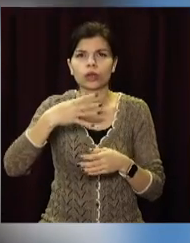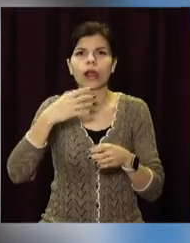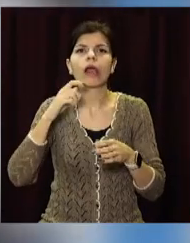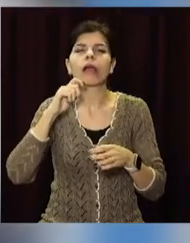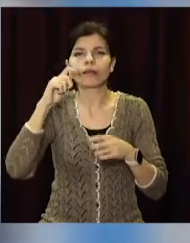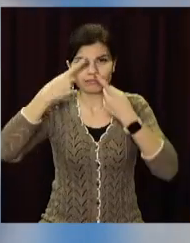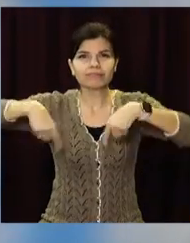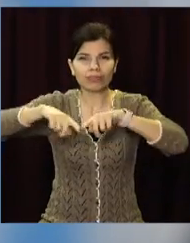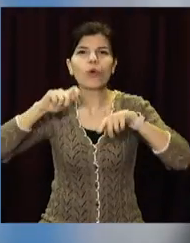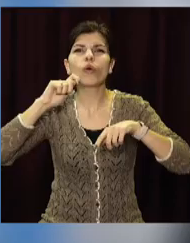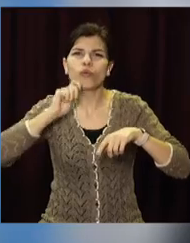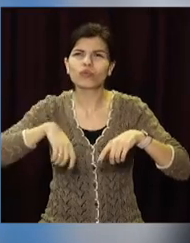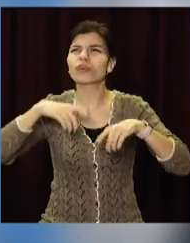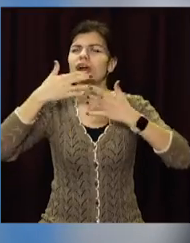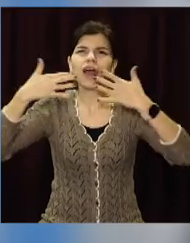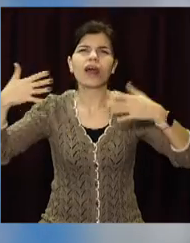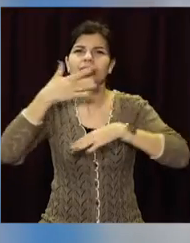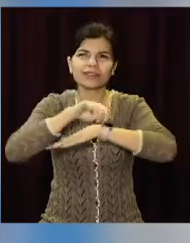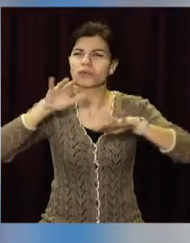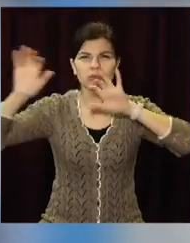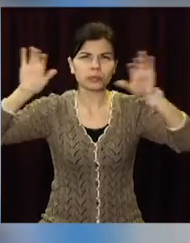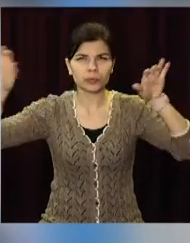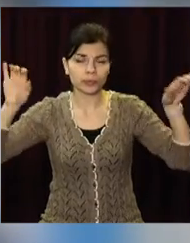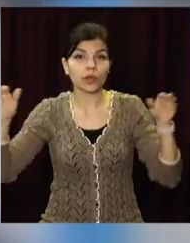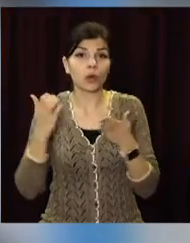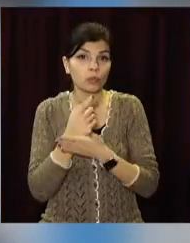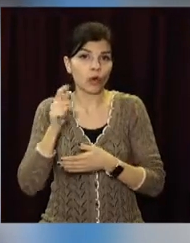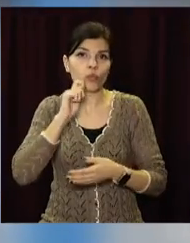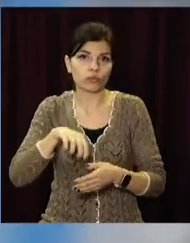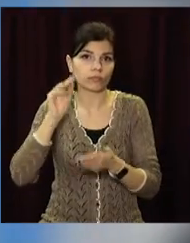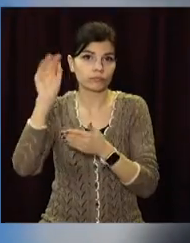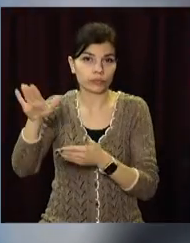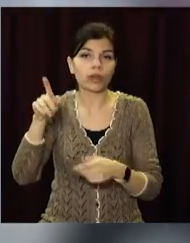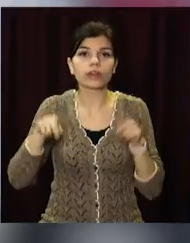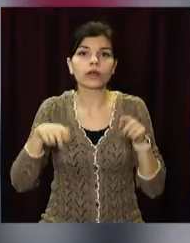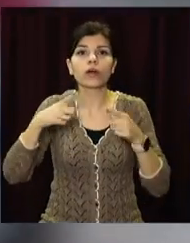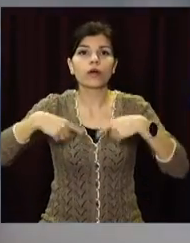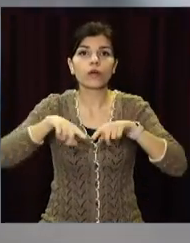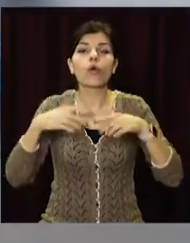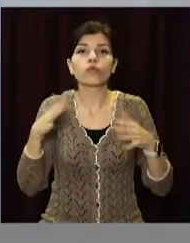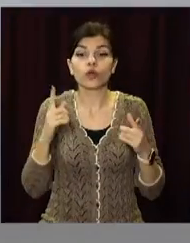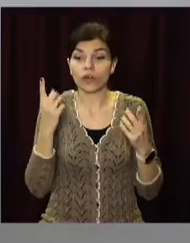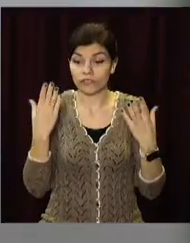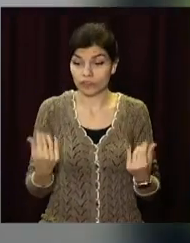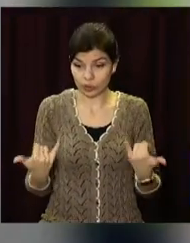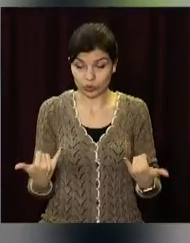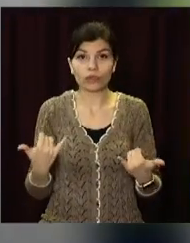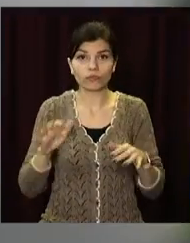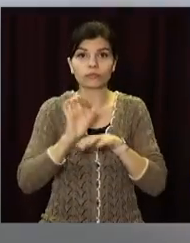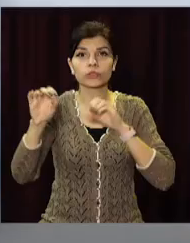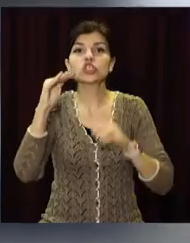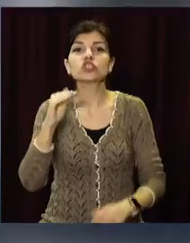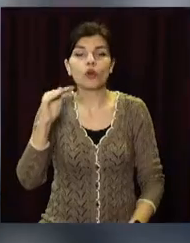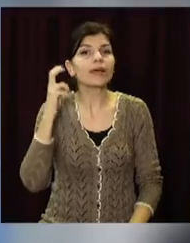За повідомленням головного санітарного лікаря України Віктора Ляшка, деякі області отримують вакцину вже в день її прибуття. Серед них